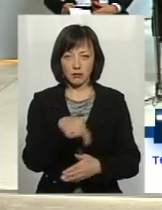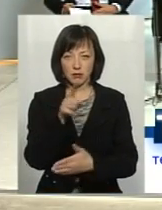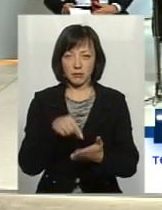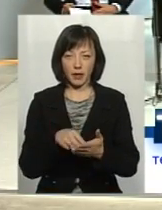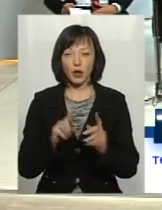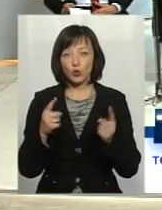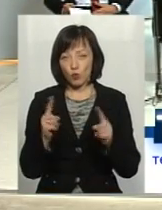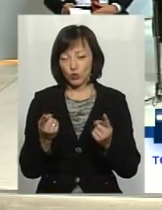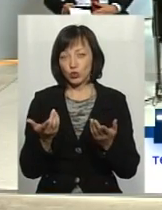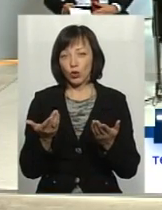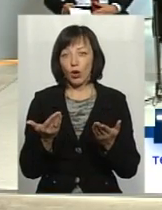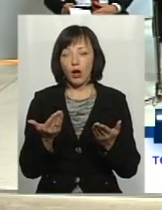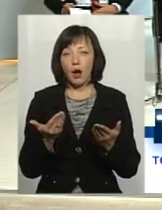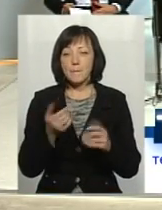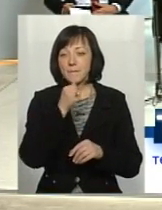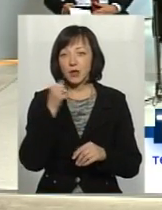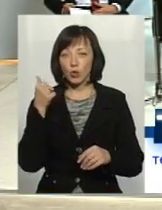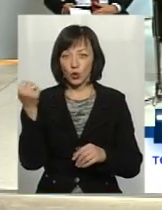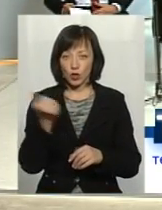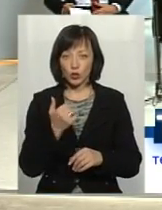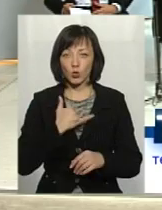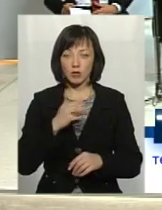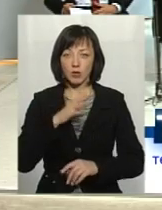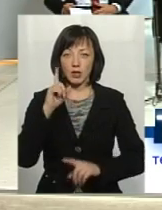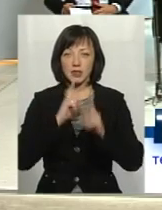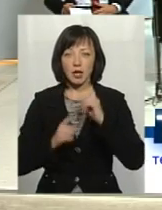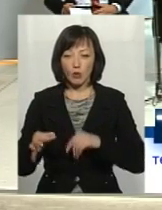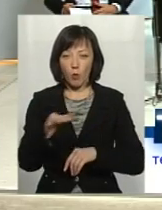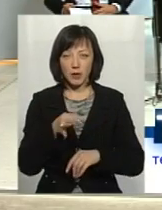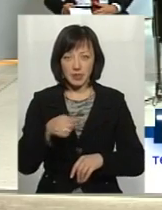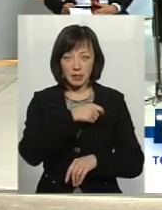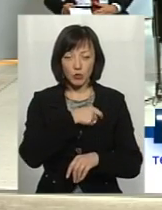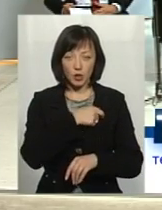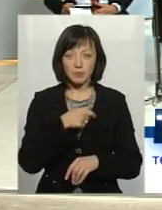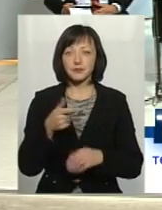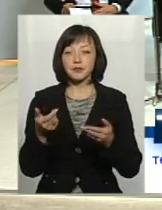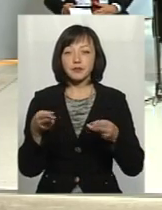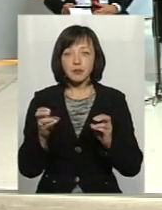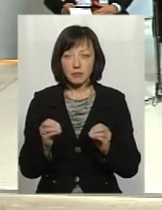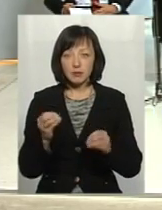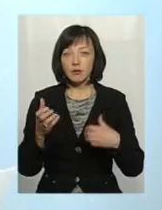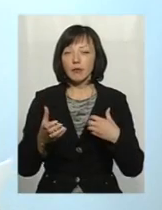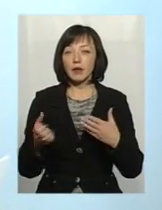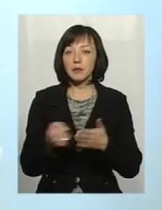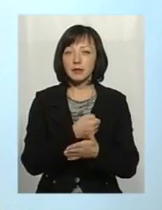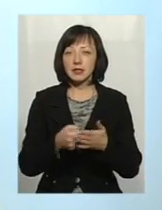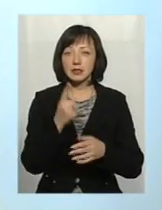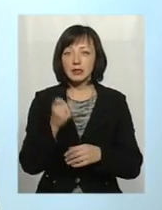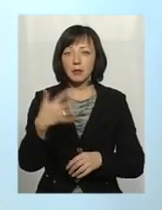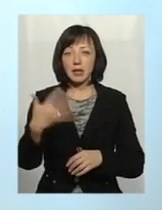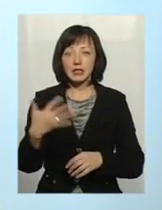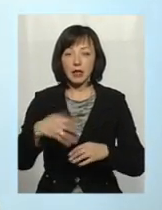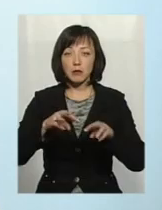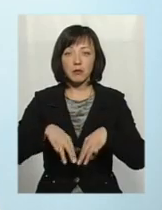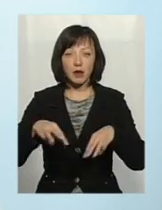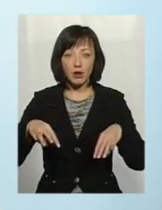Тому що, з одного боку, минулого тижня у нас була сесія обласної ради, де депутати билися за 50 мільйонів,